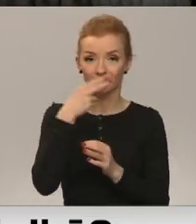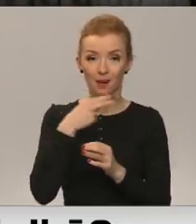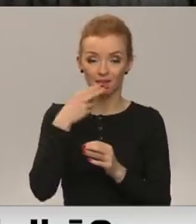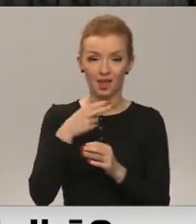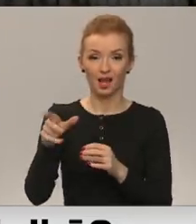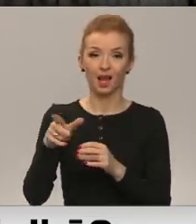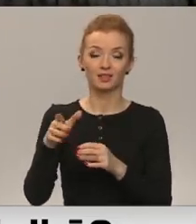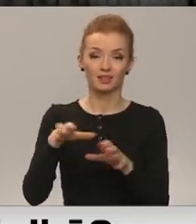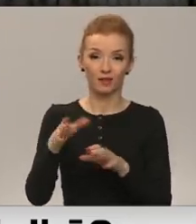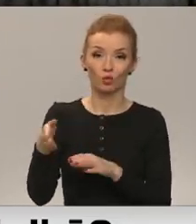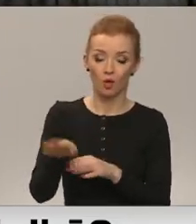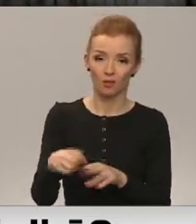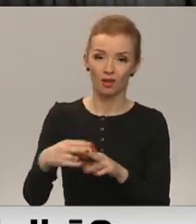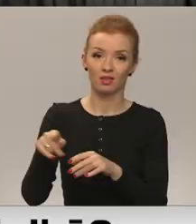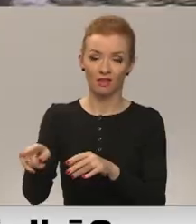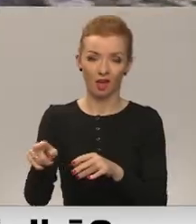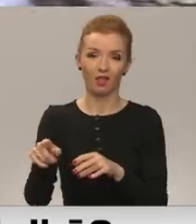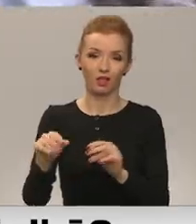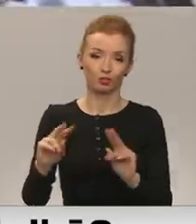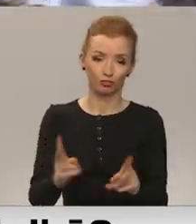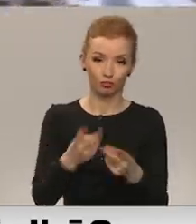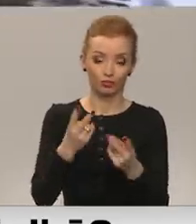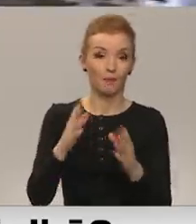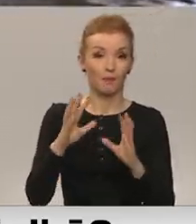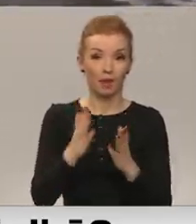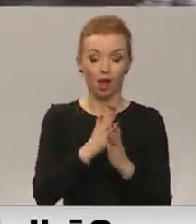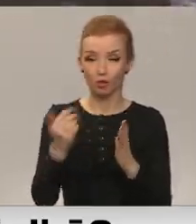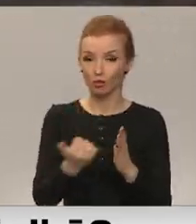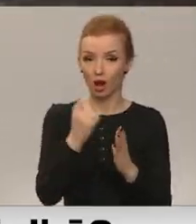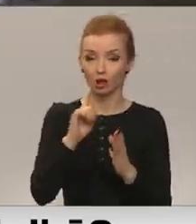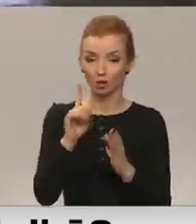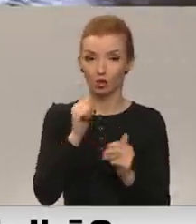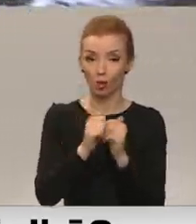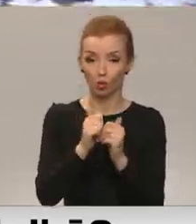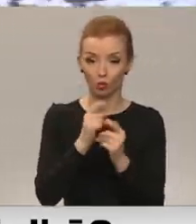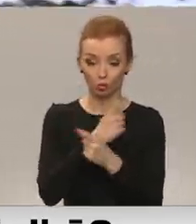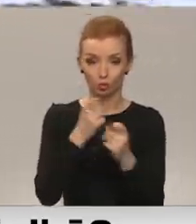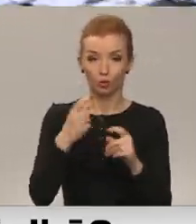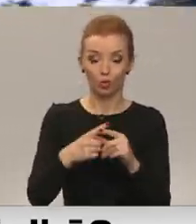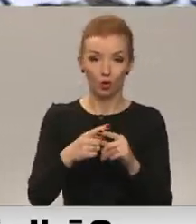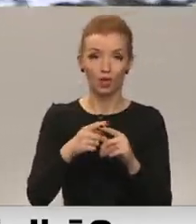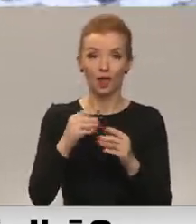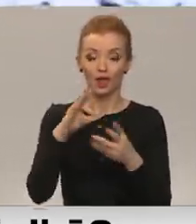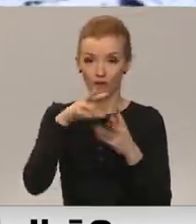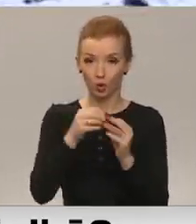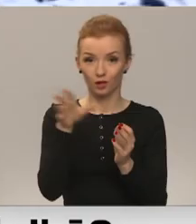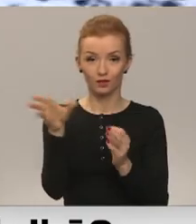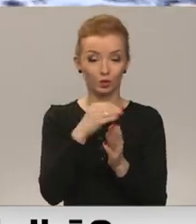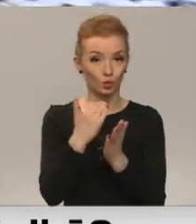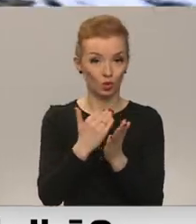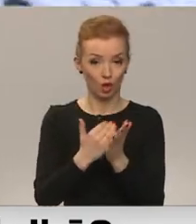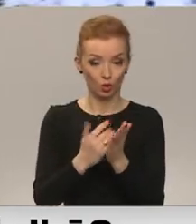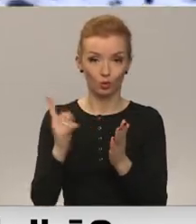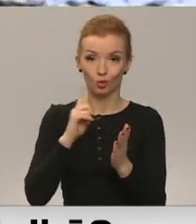utilizāciju. Tāpēc i gadu tiek organizēts iepirkuma konkurs, kurā specifikāciju ievērojo dzīvnieku labturības prasības nosaka iepirkuma